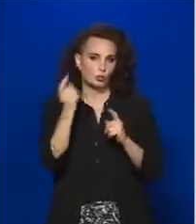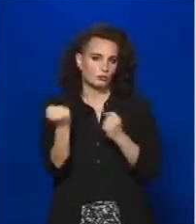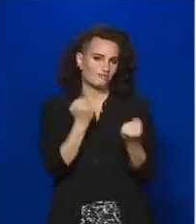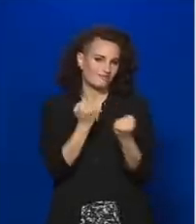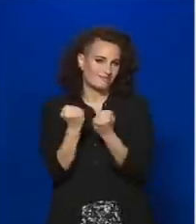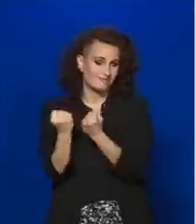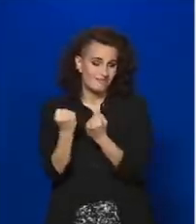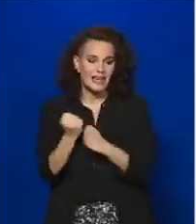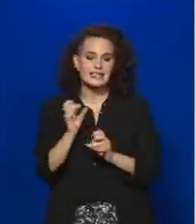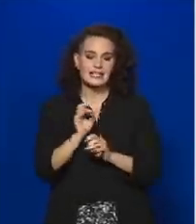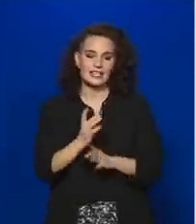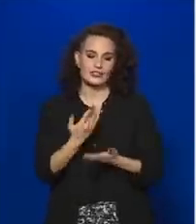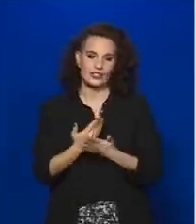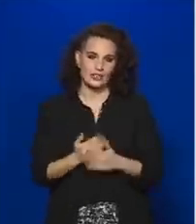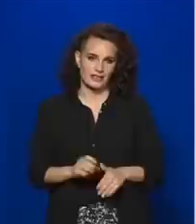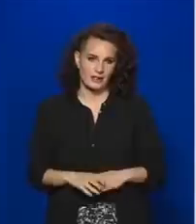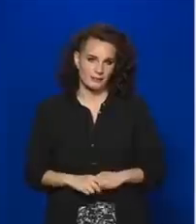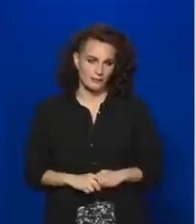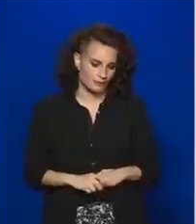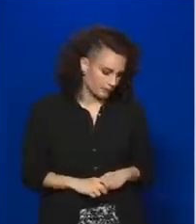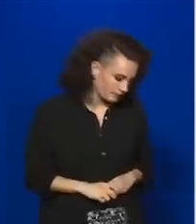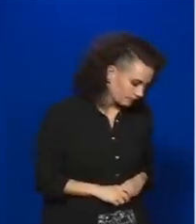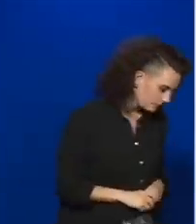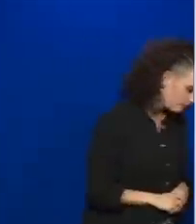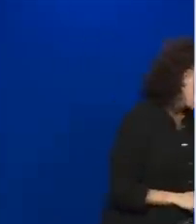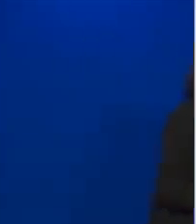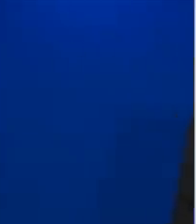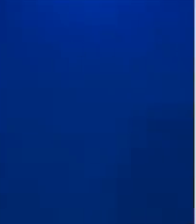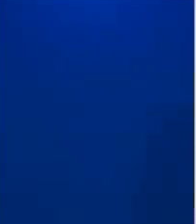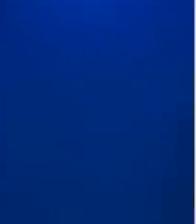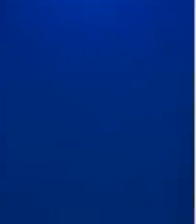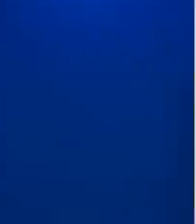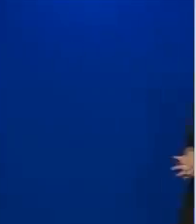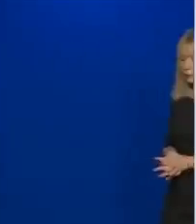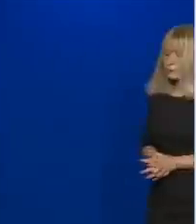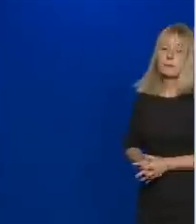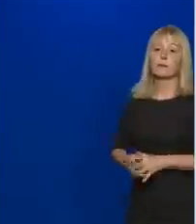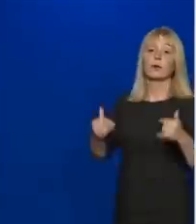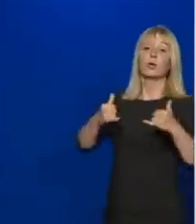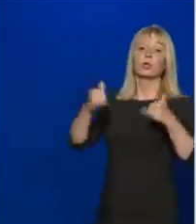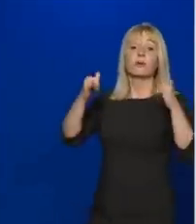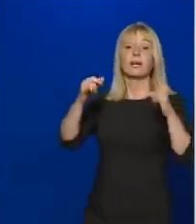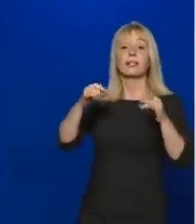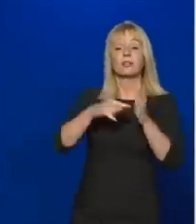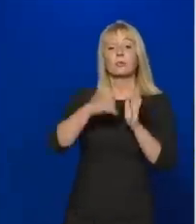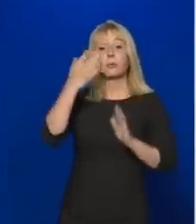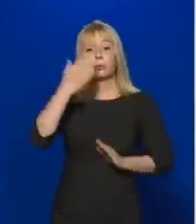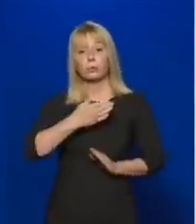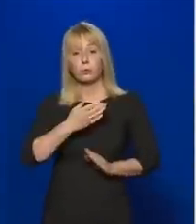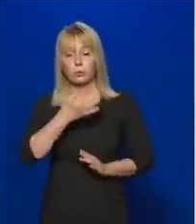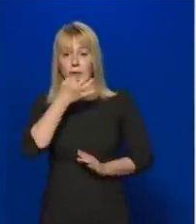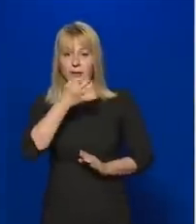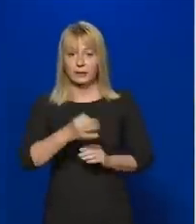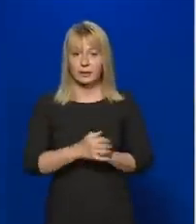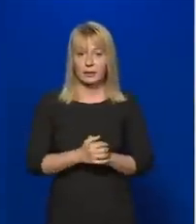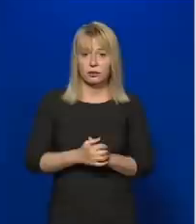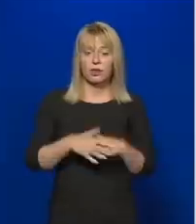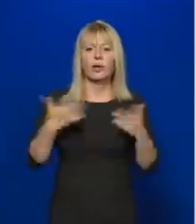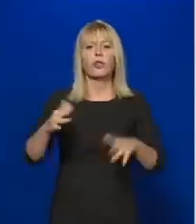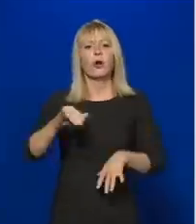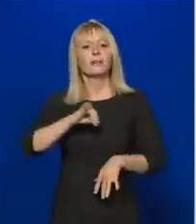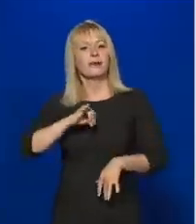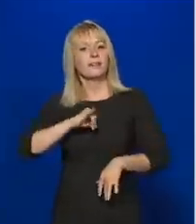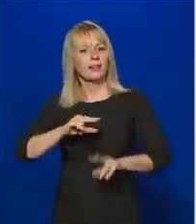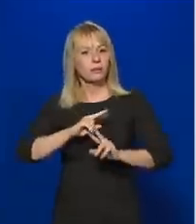kérdést. Ez lenne a szerencsésabban. A növekedés.hu következő kérdése, hogy nagyon nagy az érdeklődés az állami ingyenes online